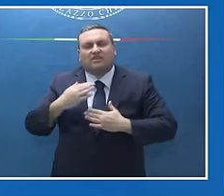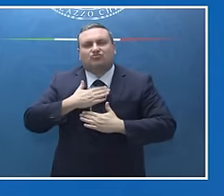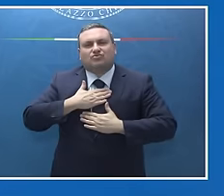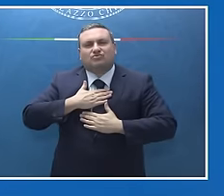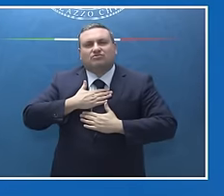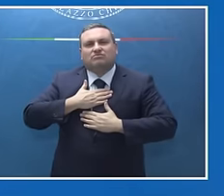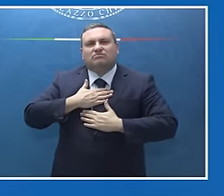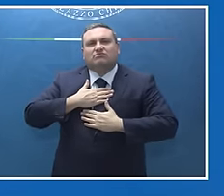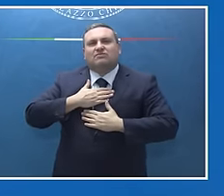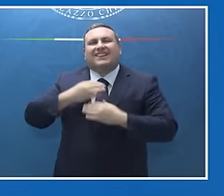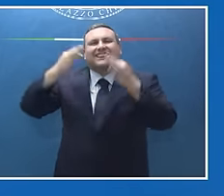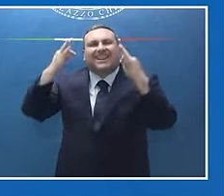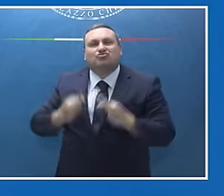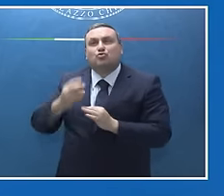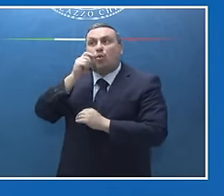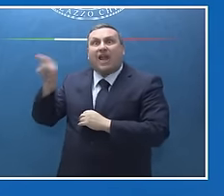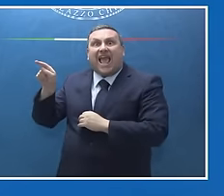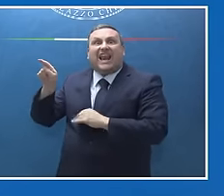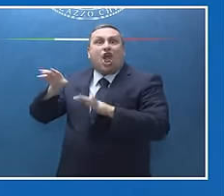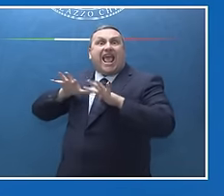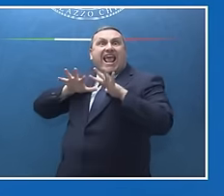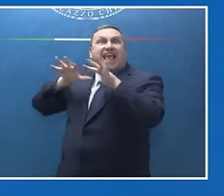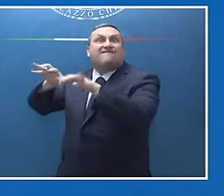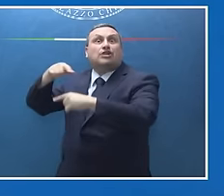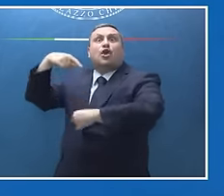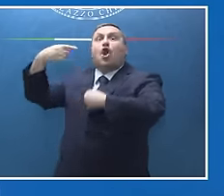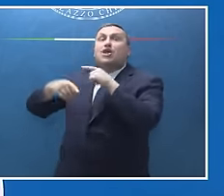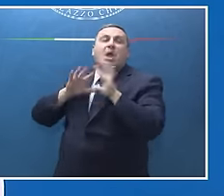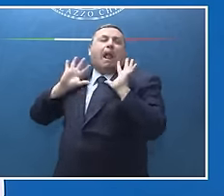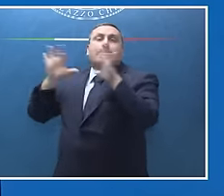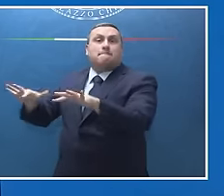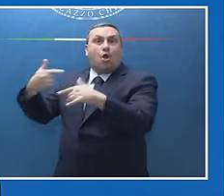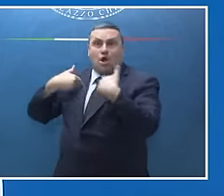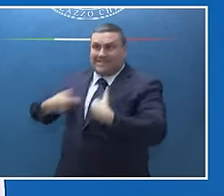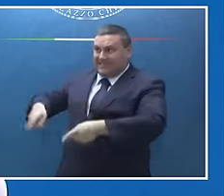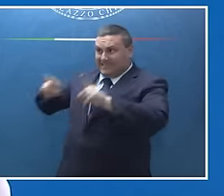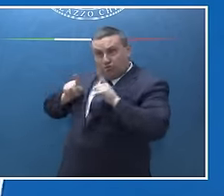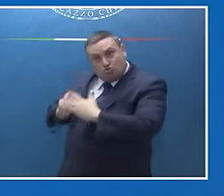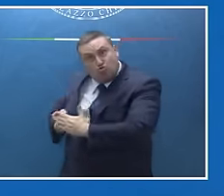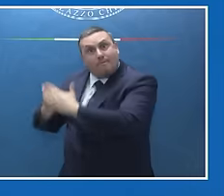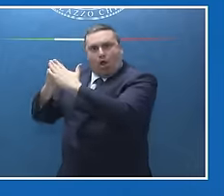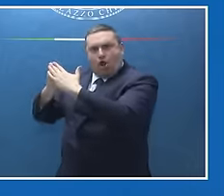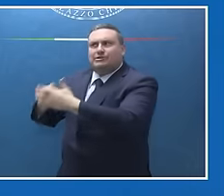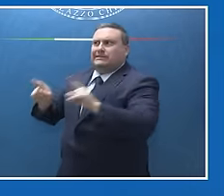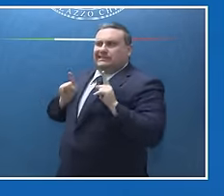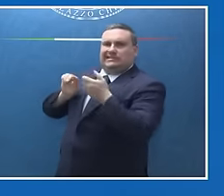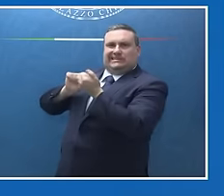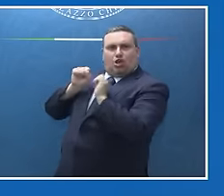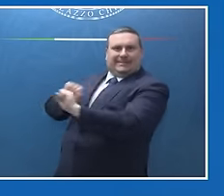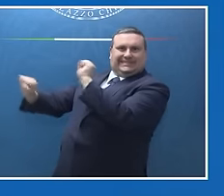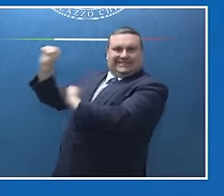'Ucraina non fosse invasa. Vale la pena di ricordarlo sempre. Nella dichiarazione si ritrova ovviamente